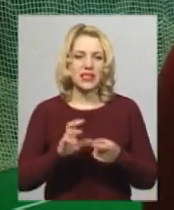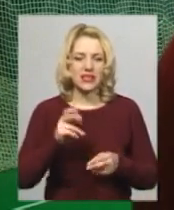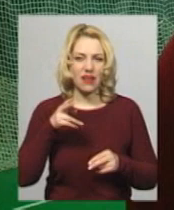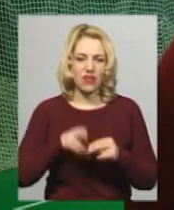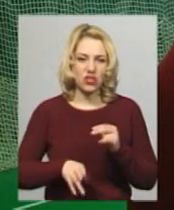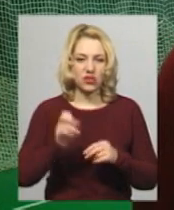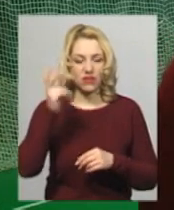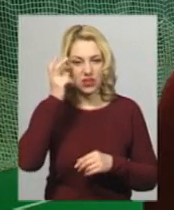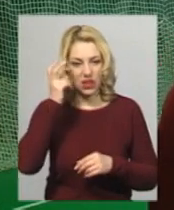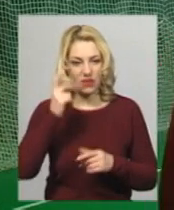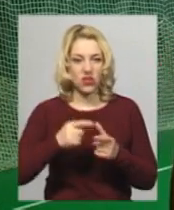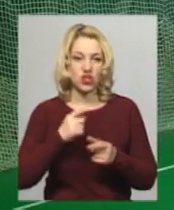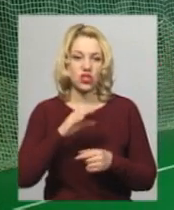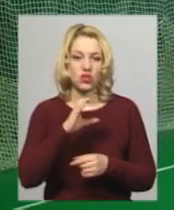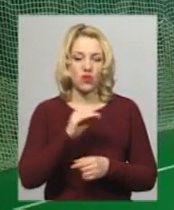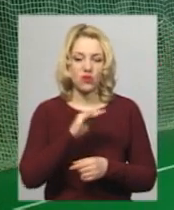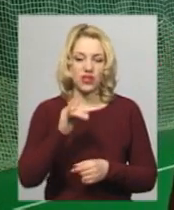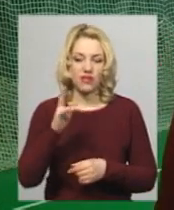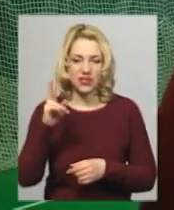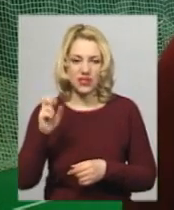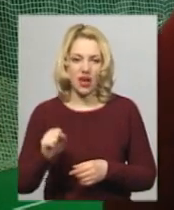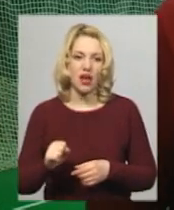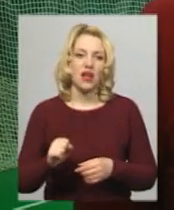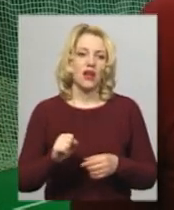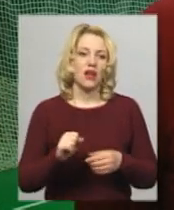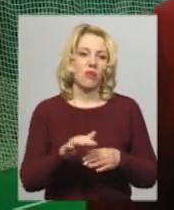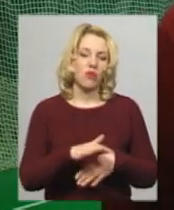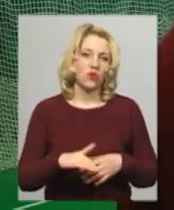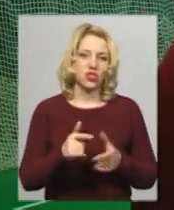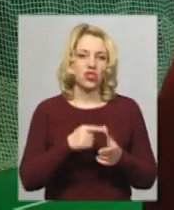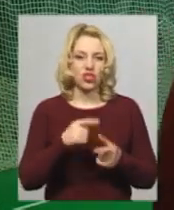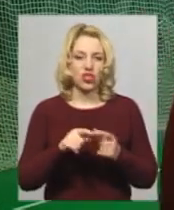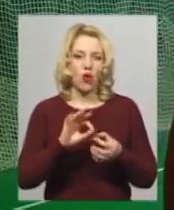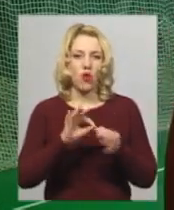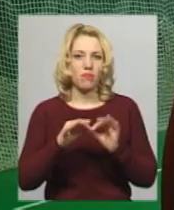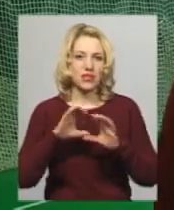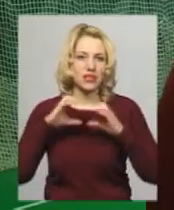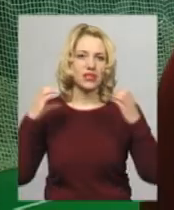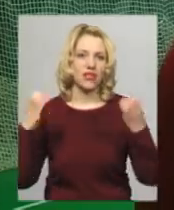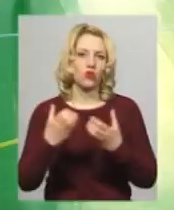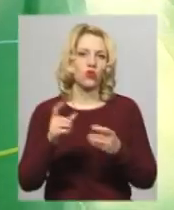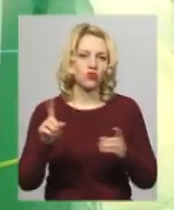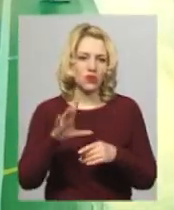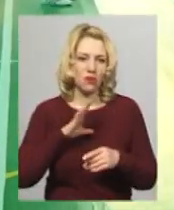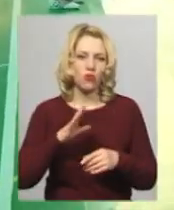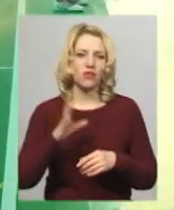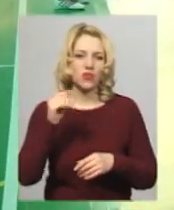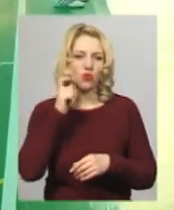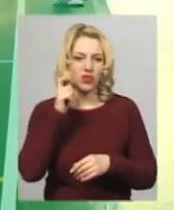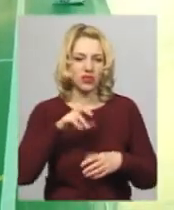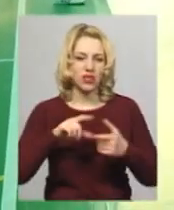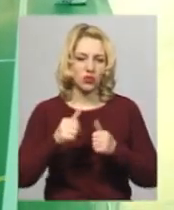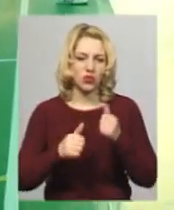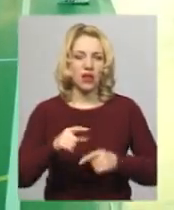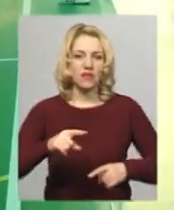чи на Софіївській площі, чи на Олімпійському стадіоні, щоб це все-таки був всеукраїнський турнір. Фінал змагань відбудеться